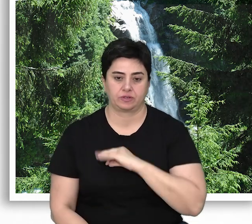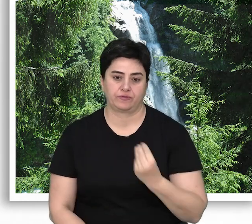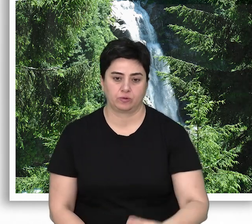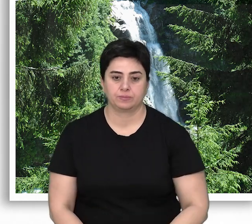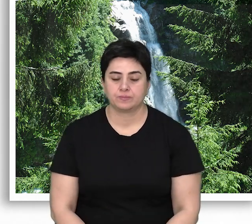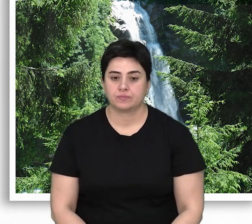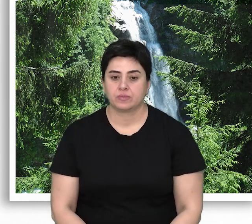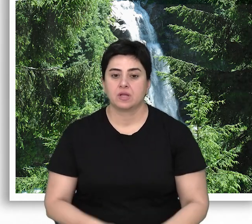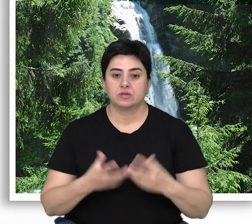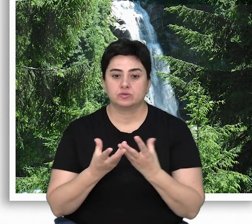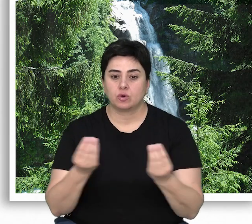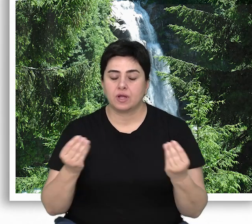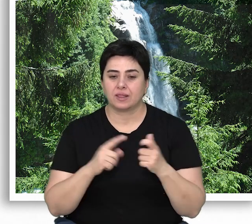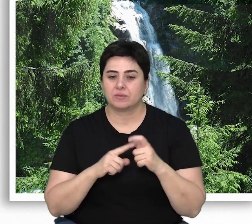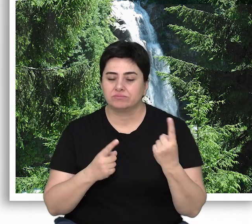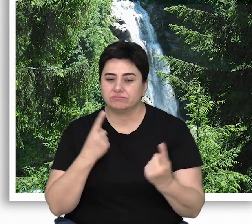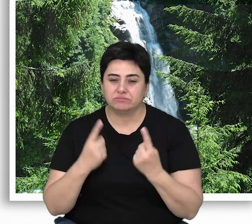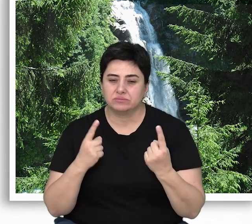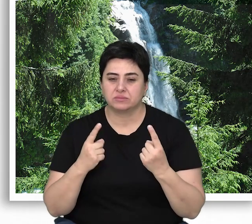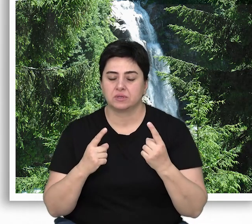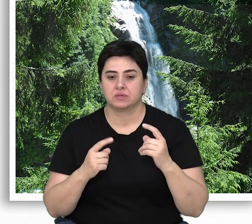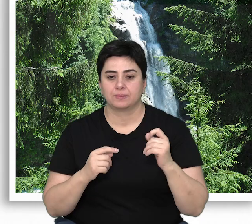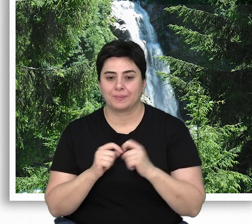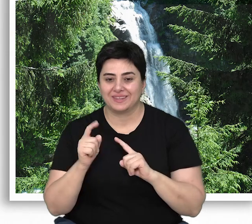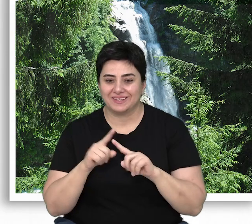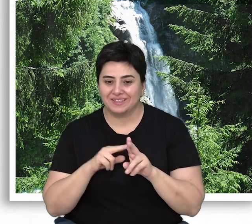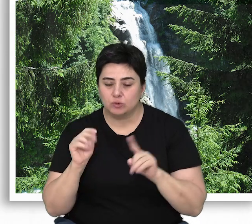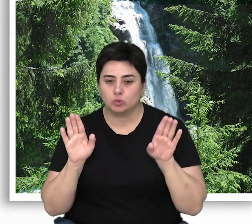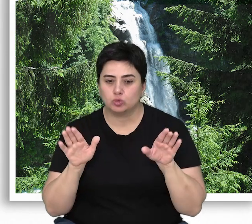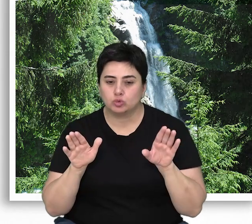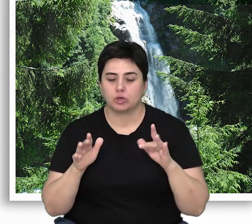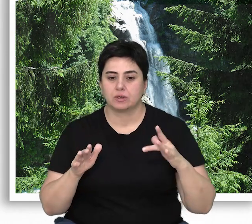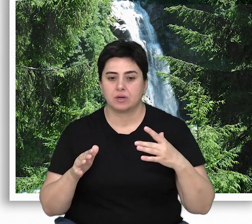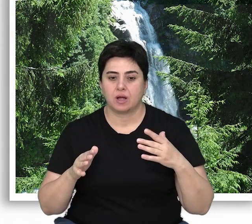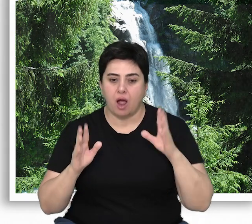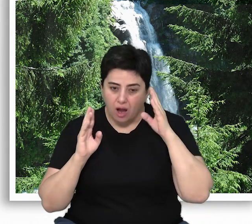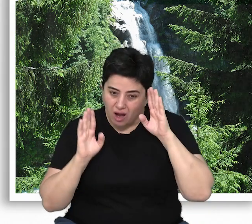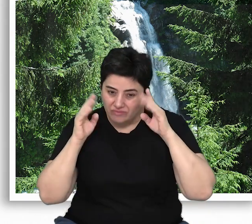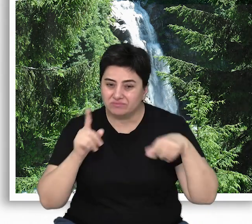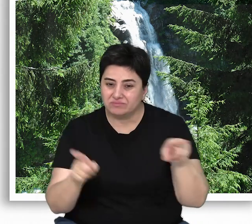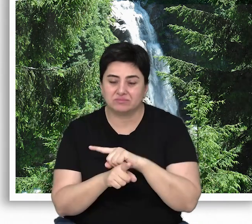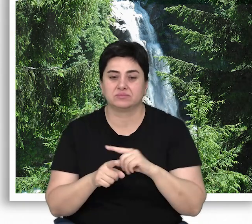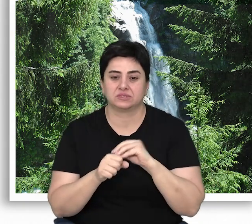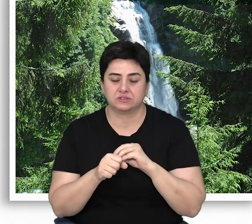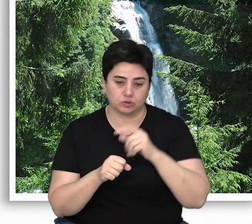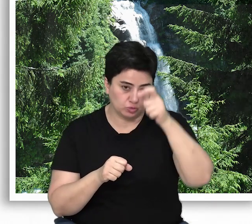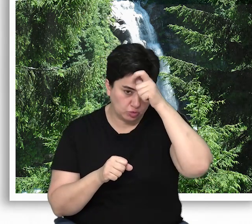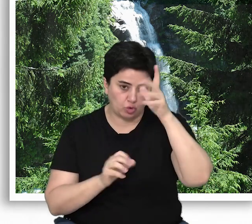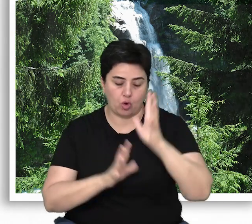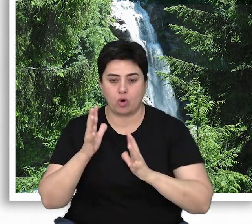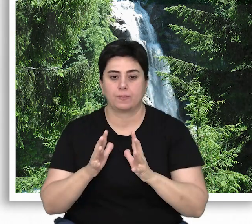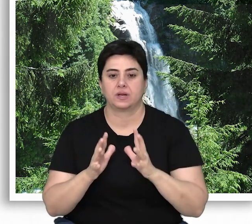Birçok endemik ve nadir, çok sayıda bitki, kuş, memeli türüne ev sahipliği yapan